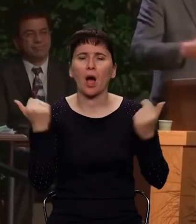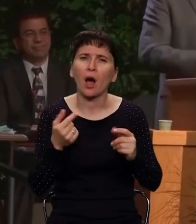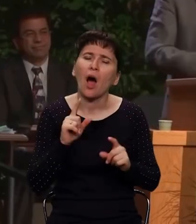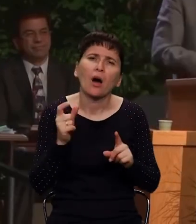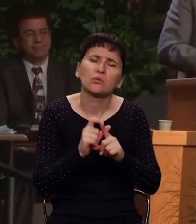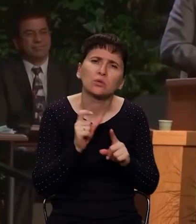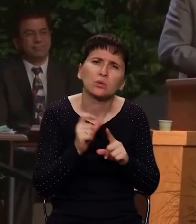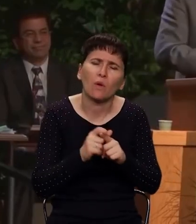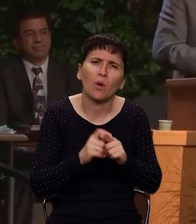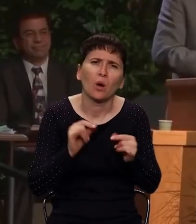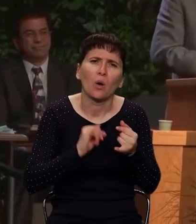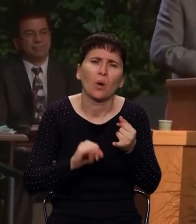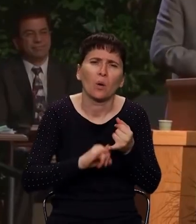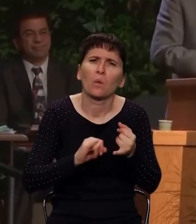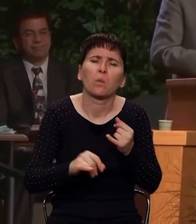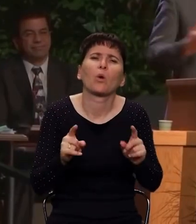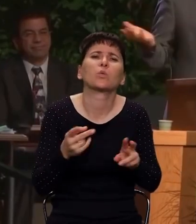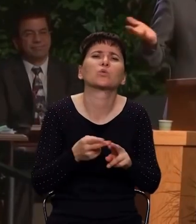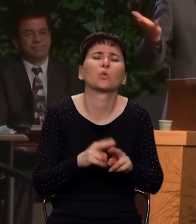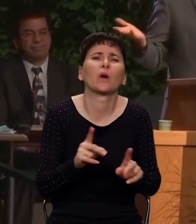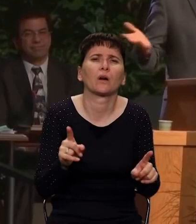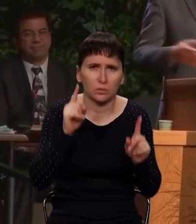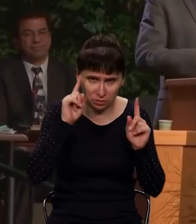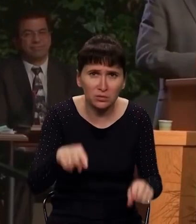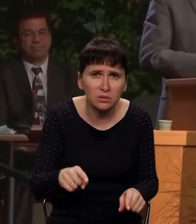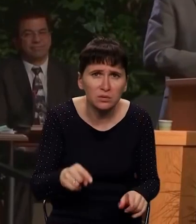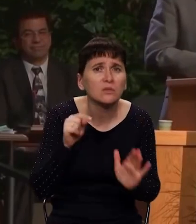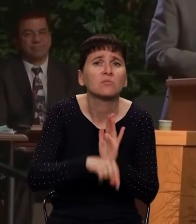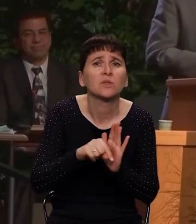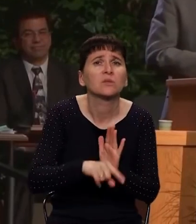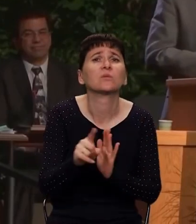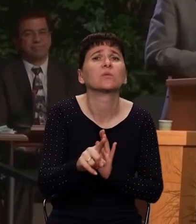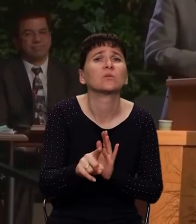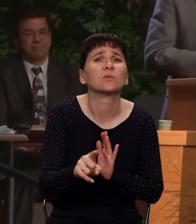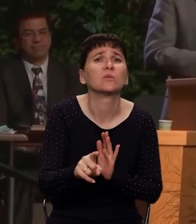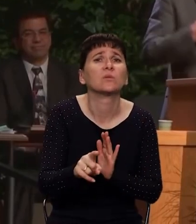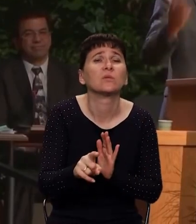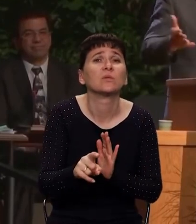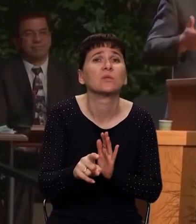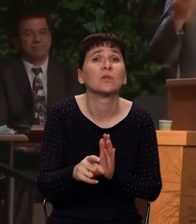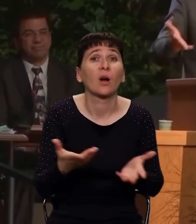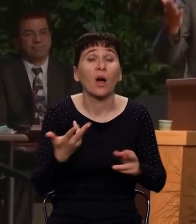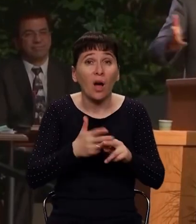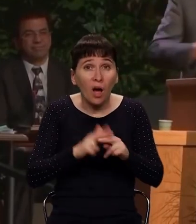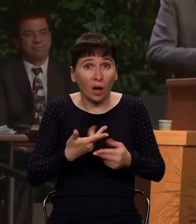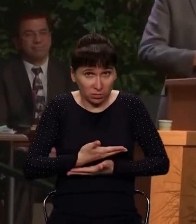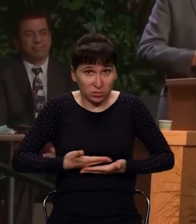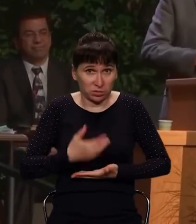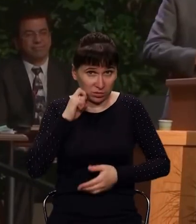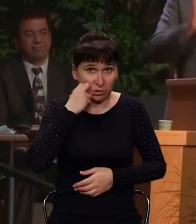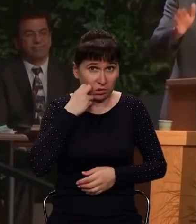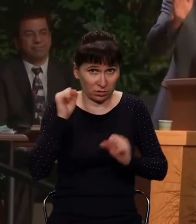значит любодействовать? молодежь, знаете, что такое любодеяние? Это действие сексуального